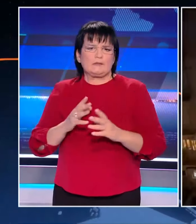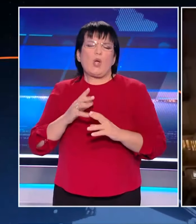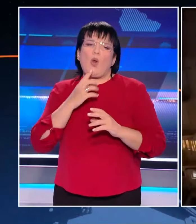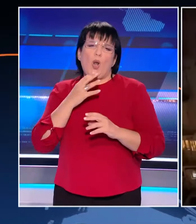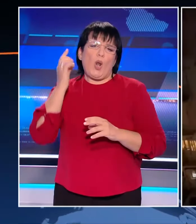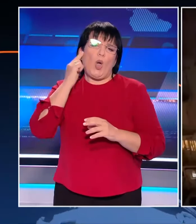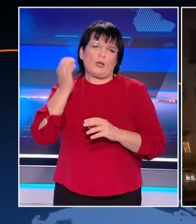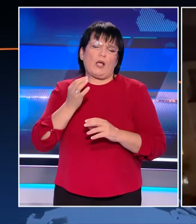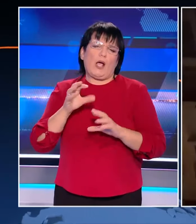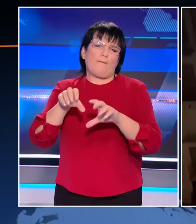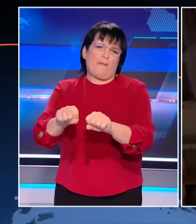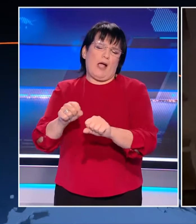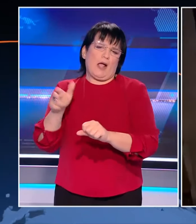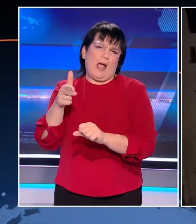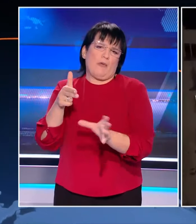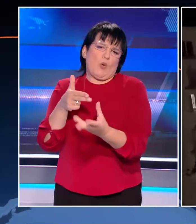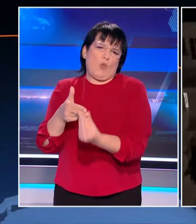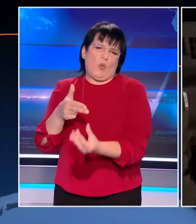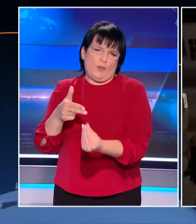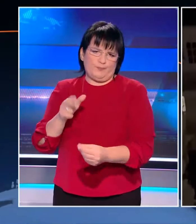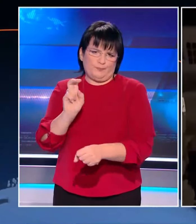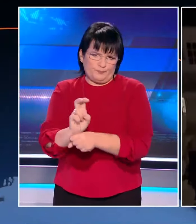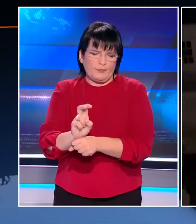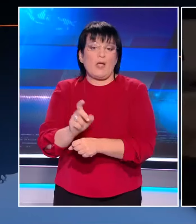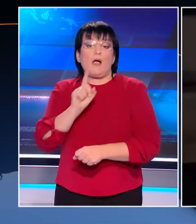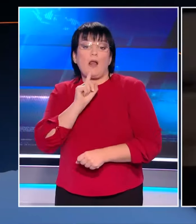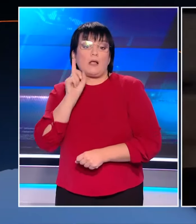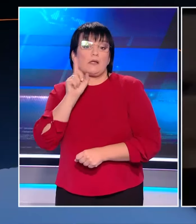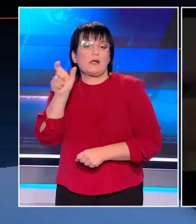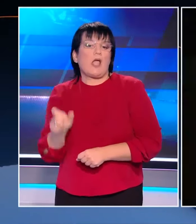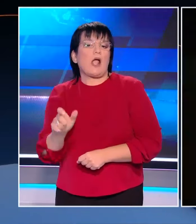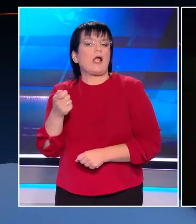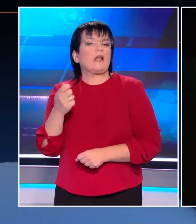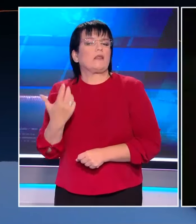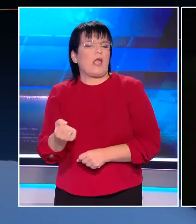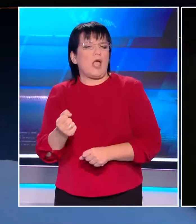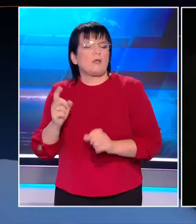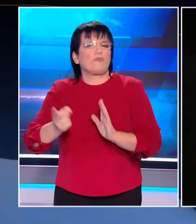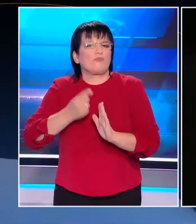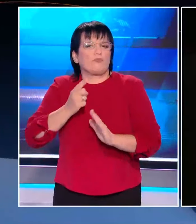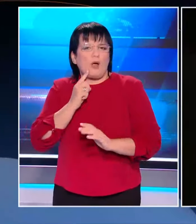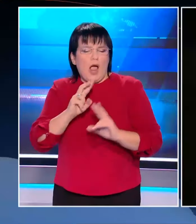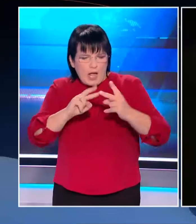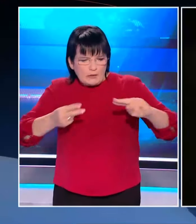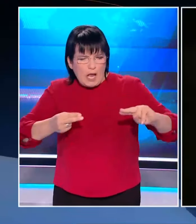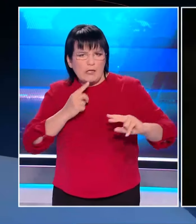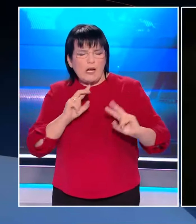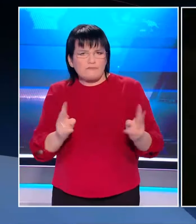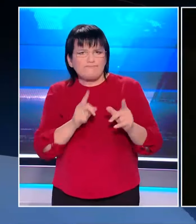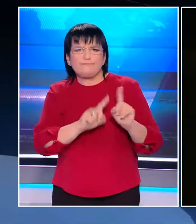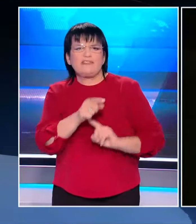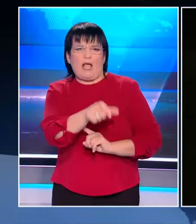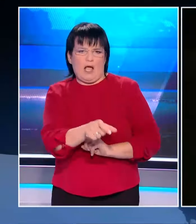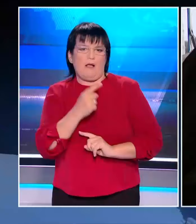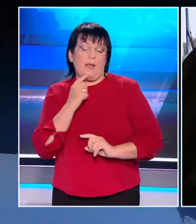καταγράψει. Πρόσωπο κλειδί στην υπόθεση φαίνεται πως είναι η γυναίκα η οποία φαίνεται πως και τα κλειδιά του σπιτιού και έχει από την πρώτη στιγμή ταυτοποιηθεί. Μάλιστα σύμφωνα με